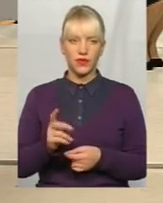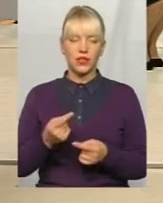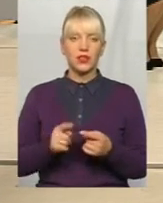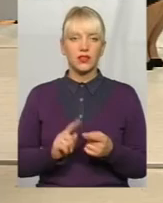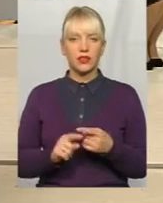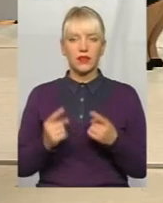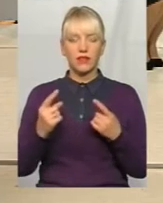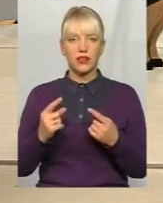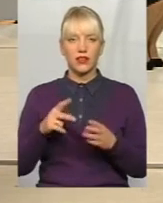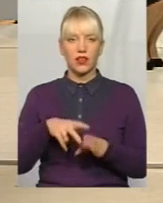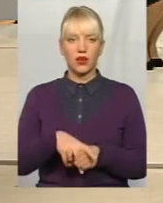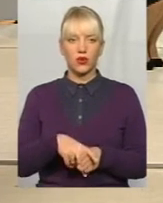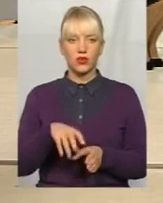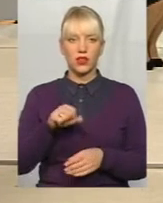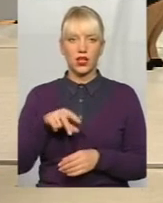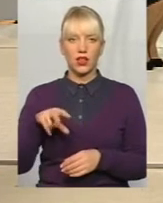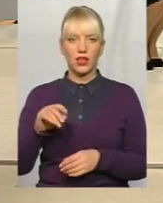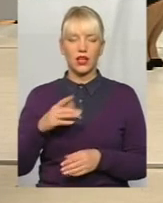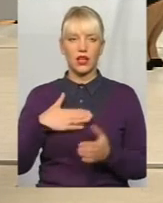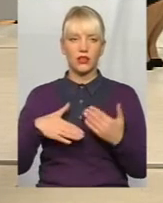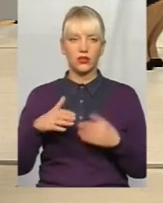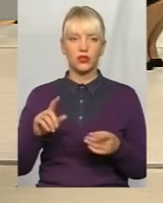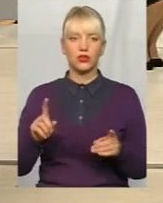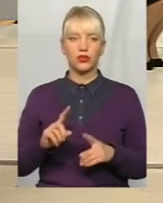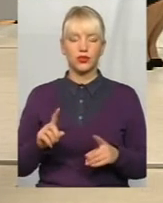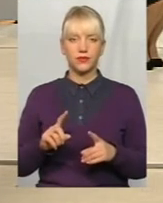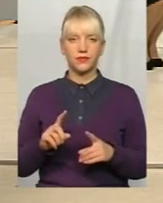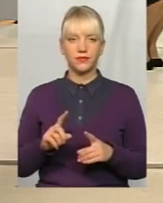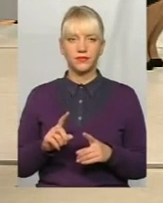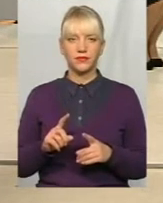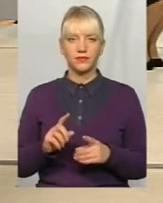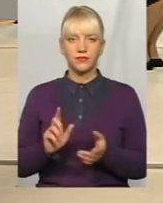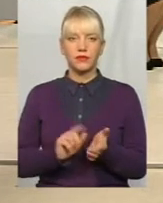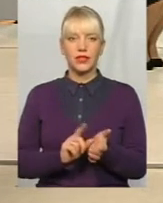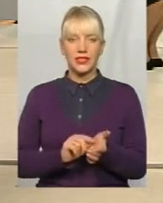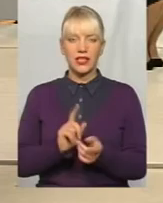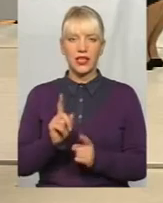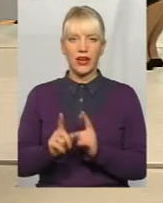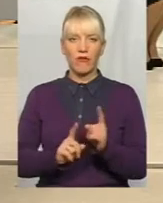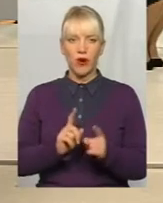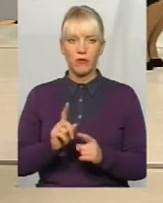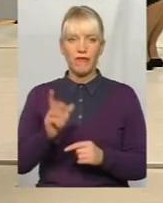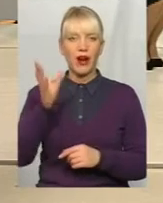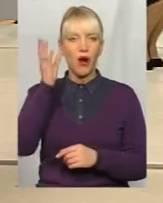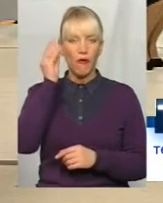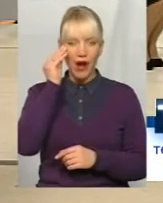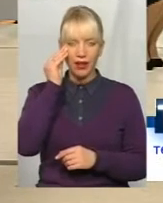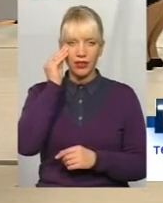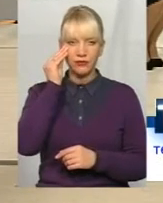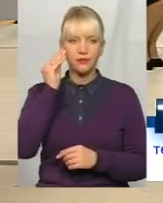велика нагрузка. Але одне радує, що в пенсійній реформі врахували